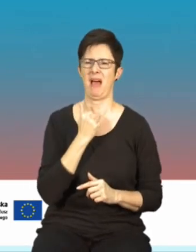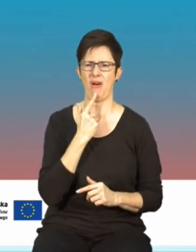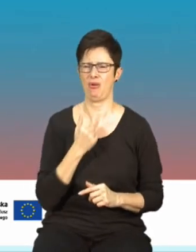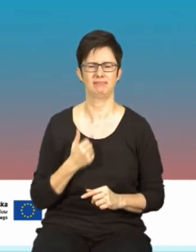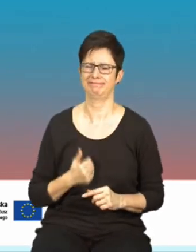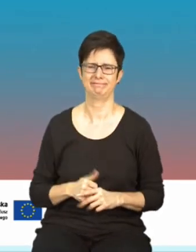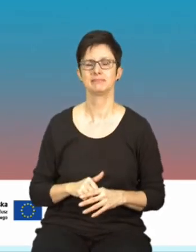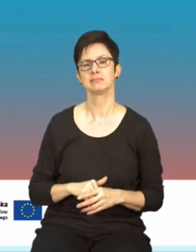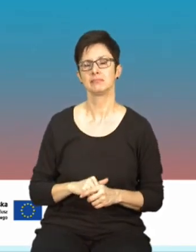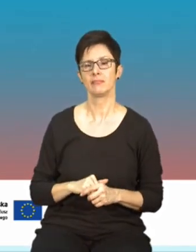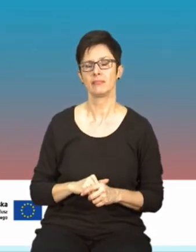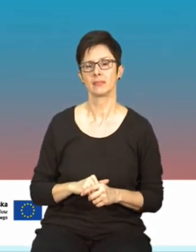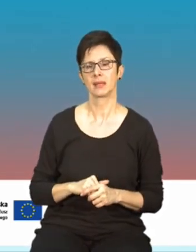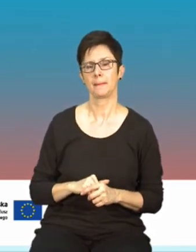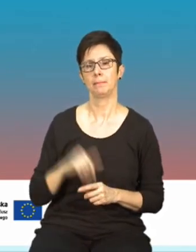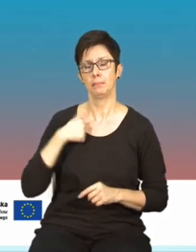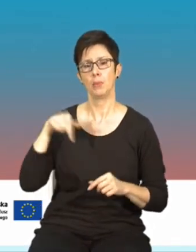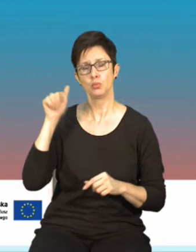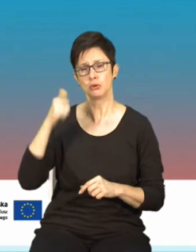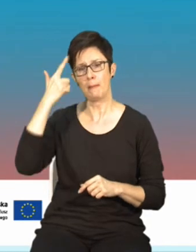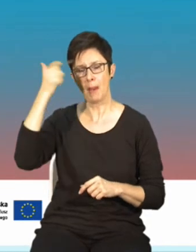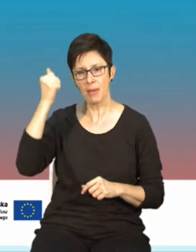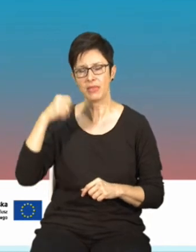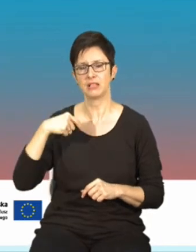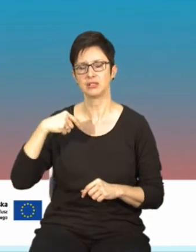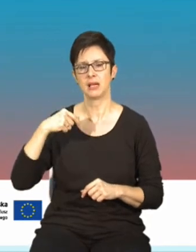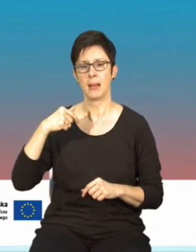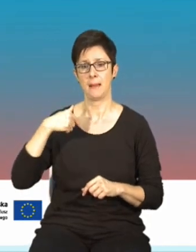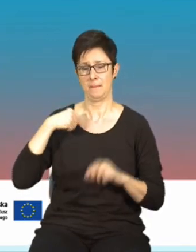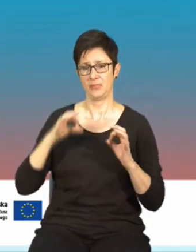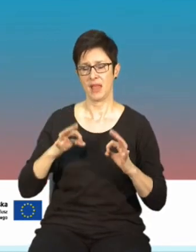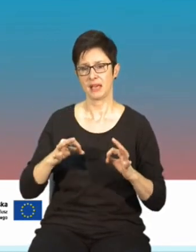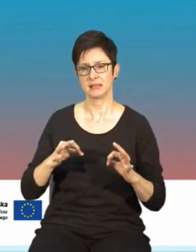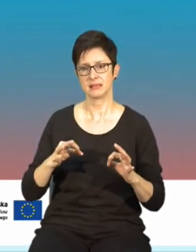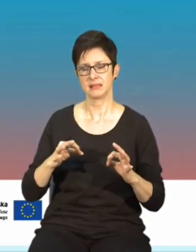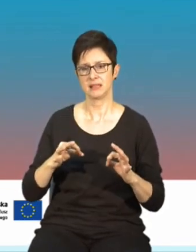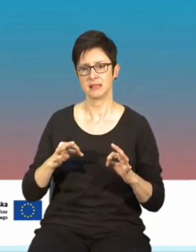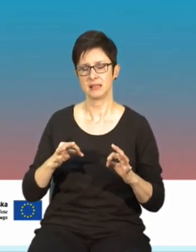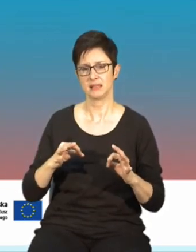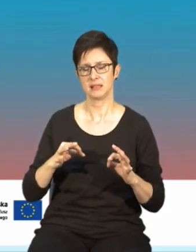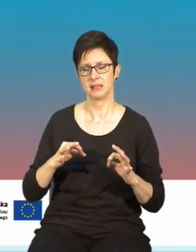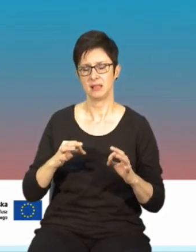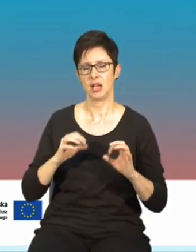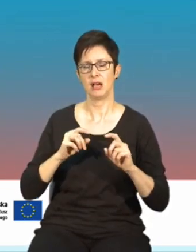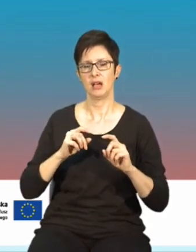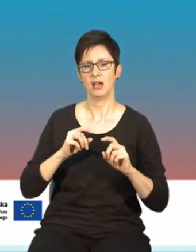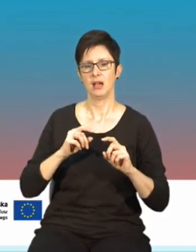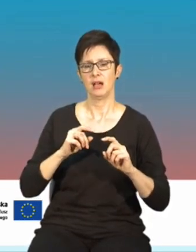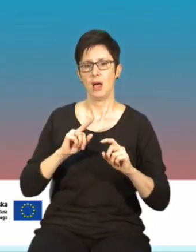Nie zapominajmy, że inaczej w tej chwili postrzega rzeczywistość